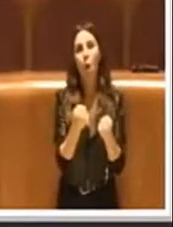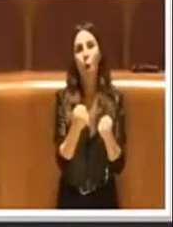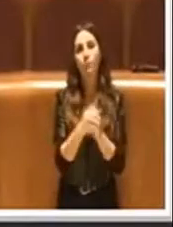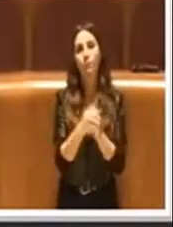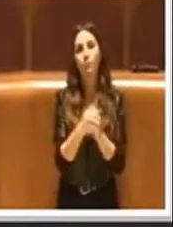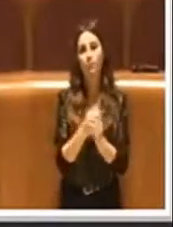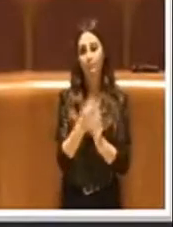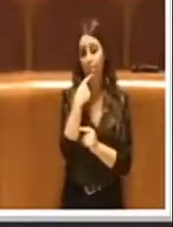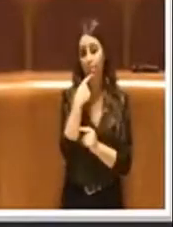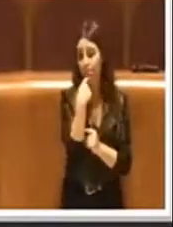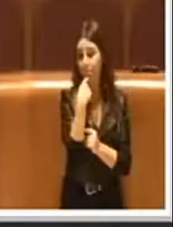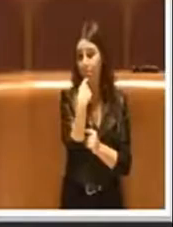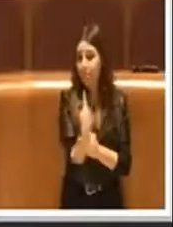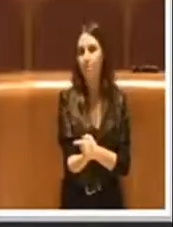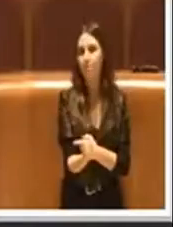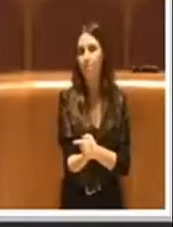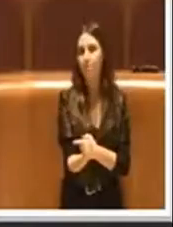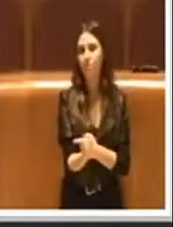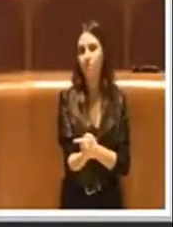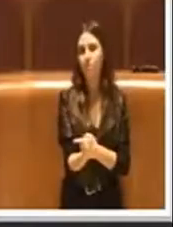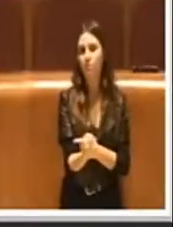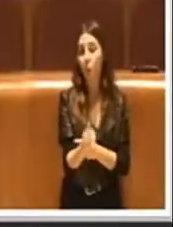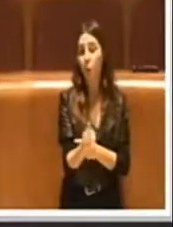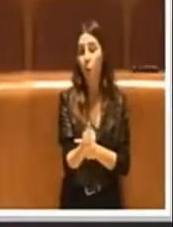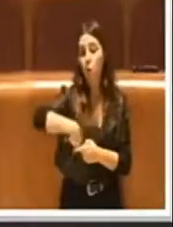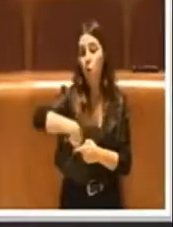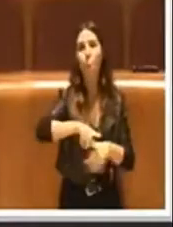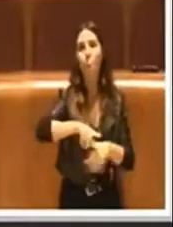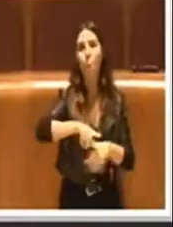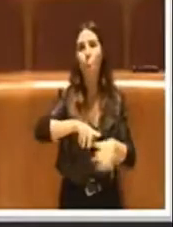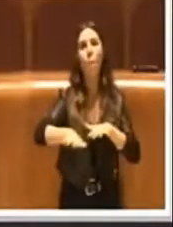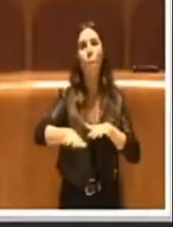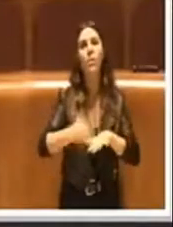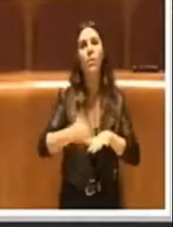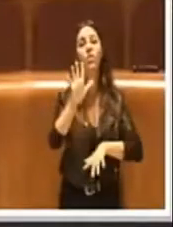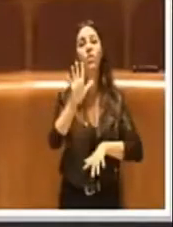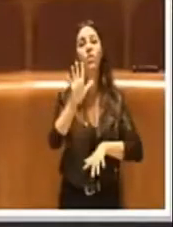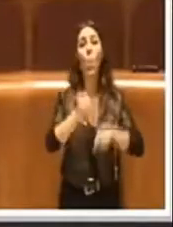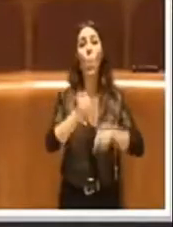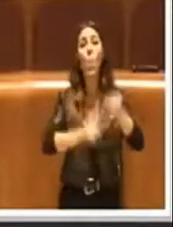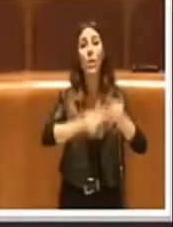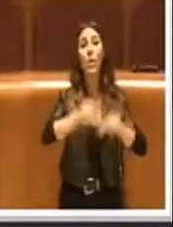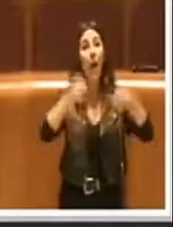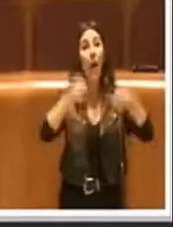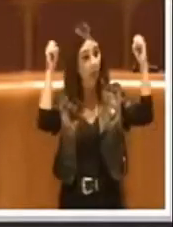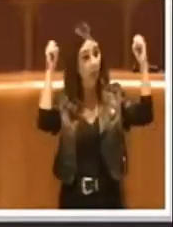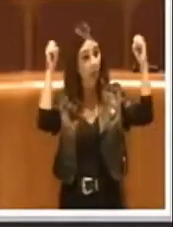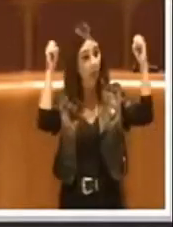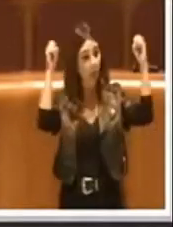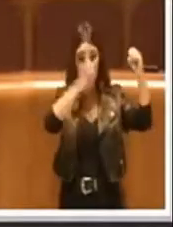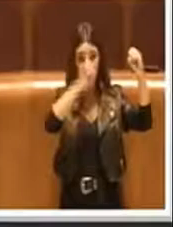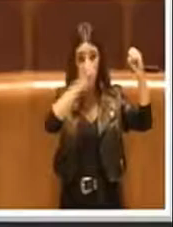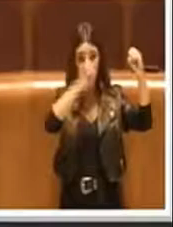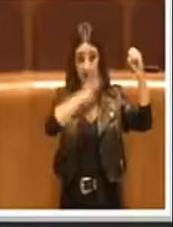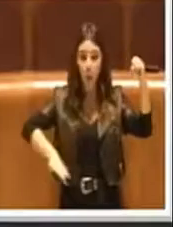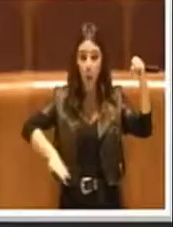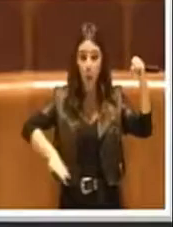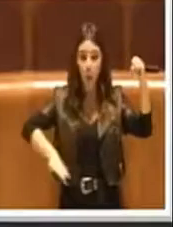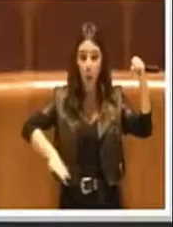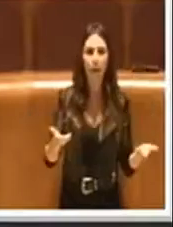subito questo, che noi come Movimento 5 Stelle sull'illuminazione pubblica credo che abbiamo fatto tantissimo,